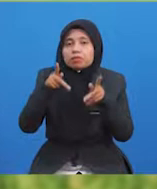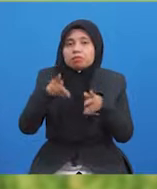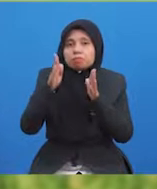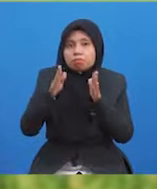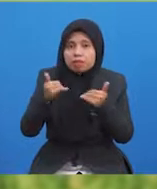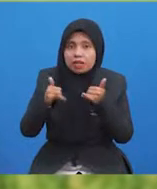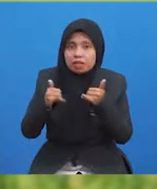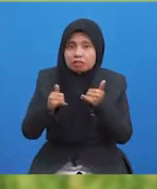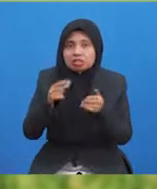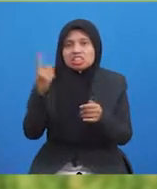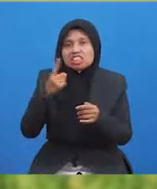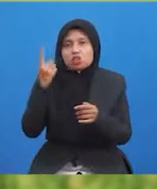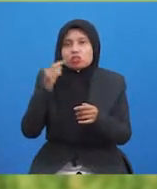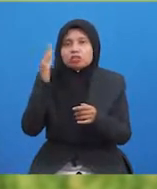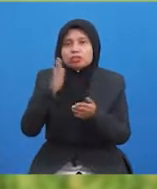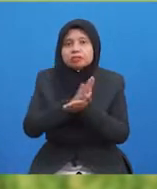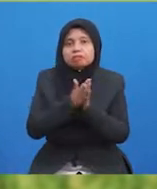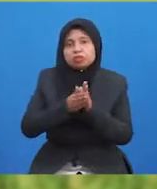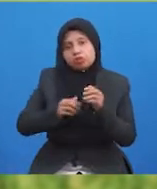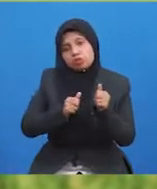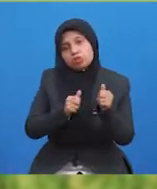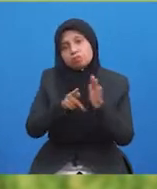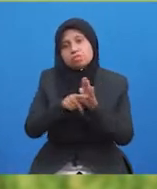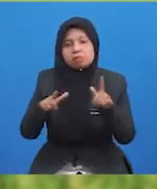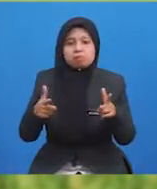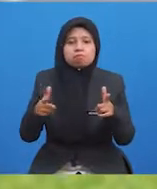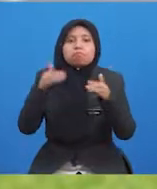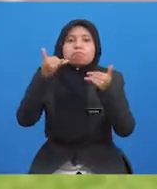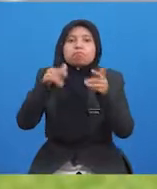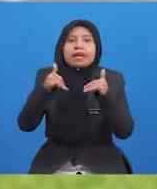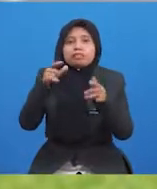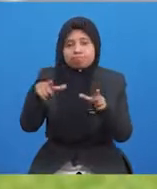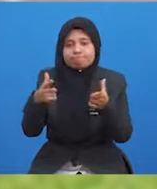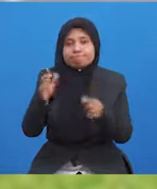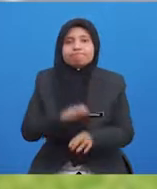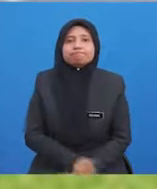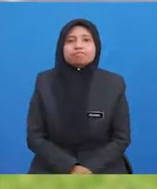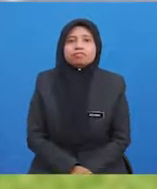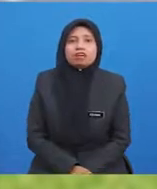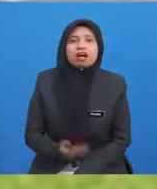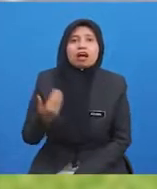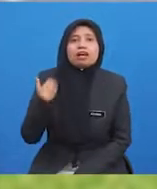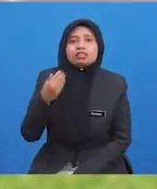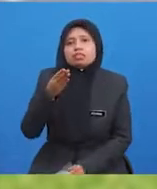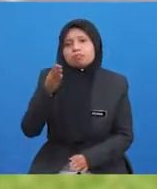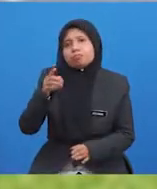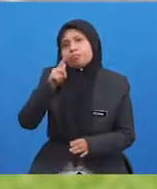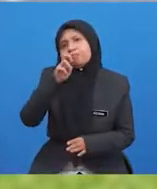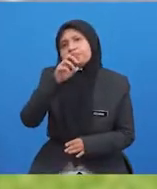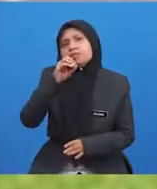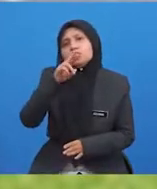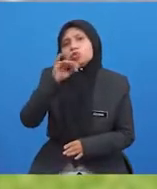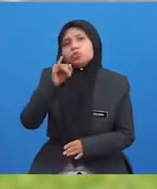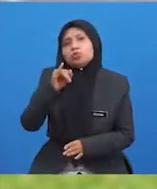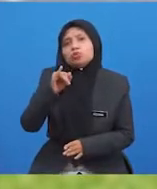lazimnya akan menjadikan ikutan pemain muda. Terdapat beberapa teori berkenaan keagresif